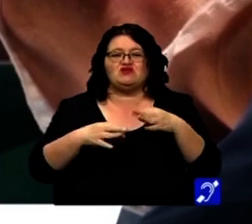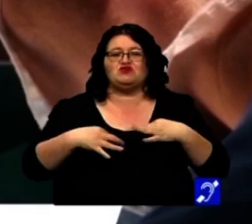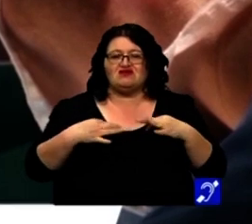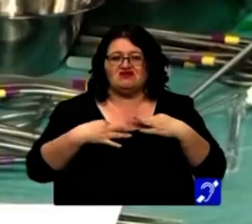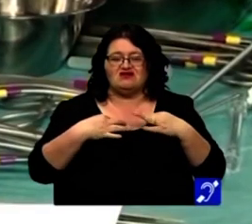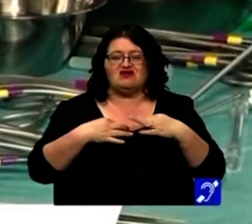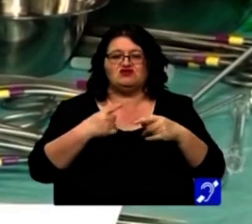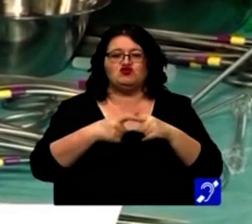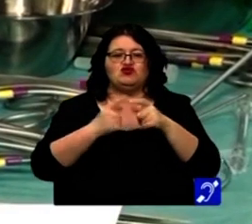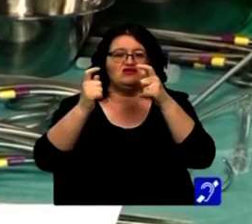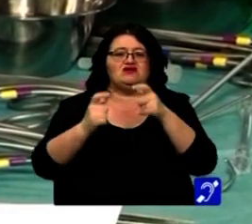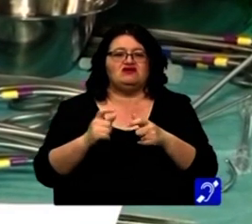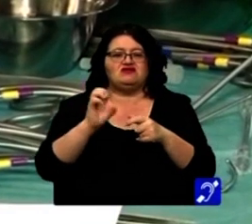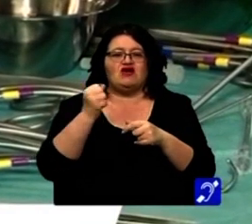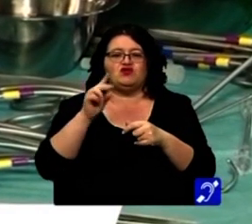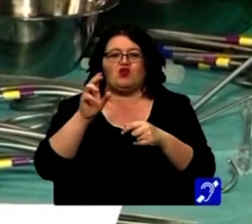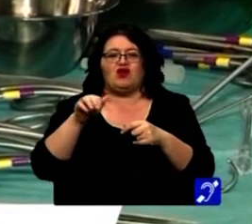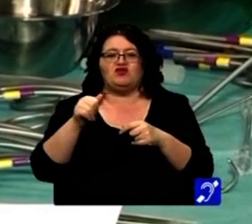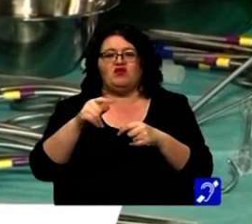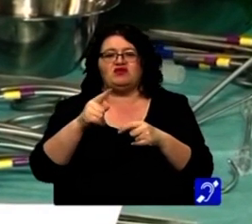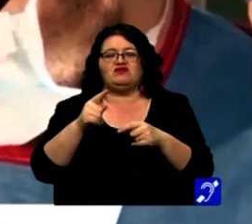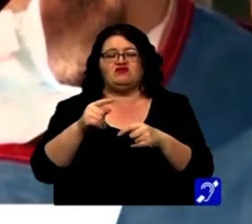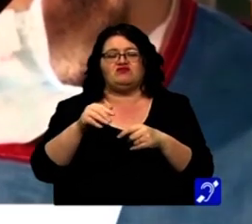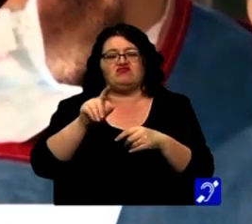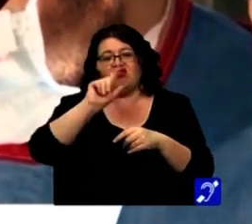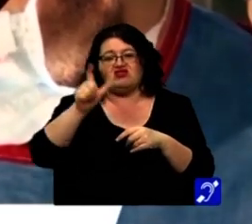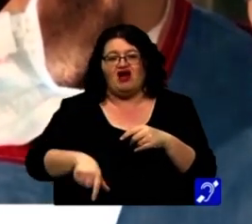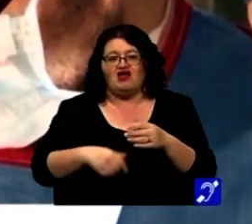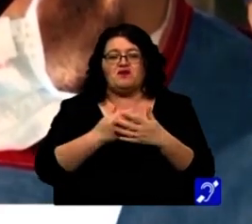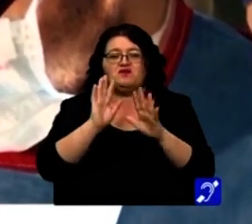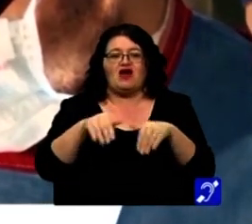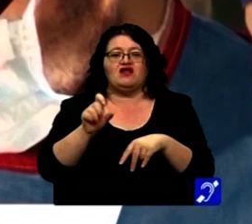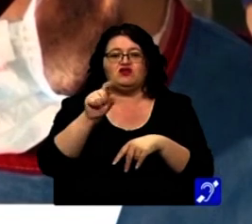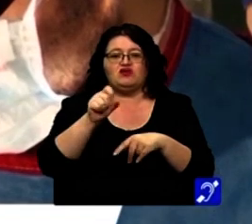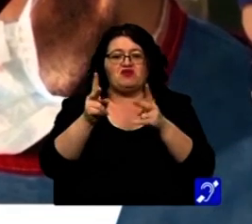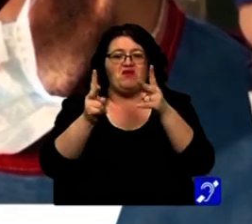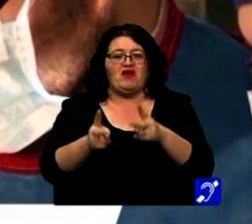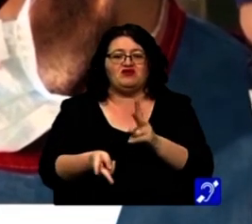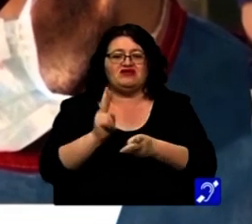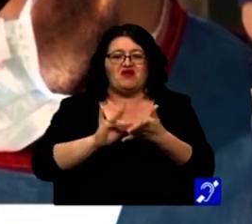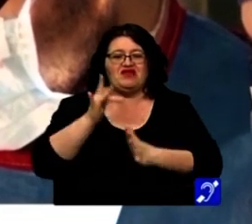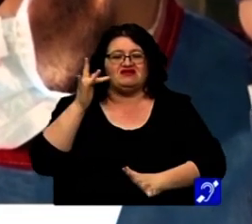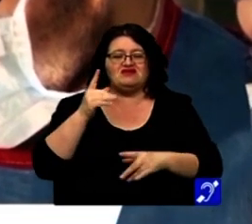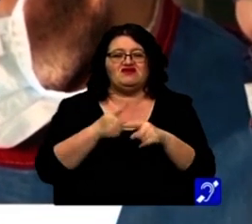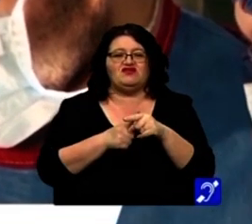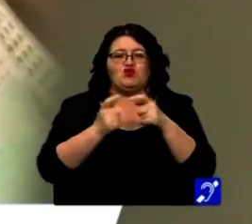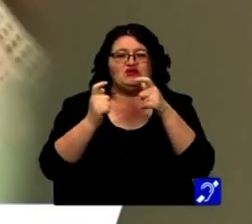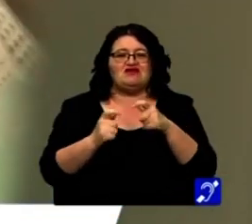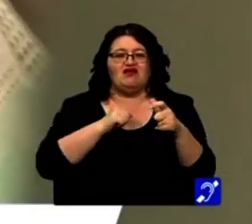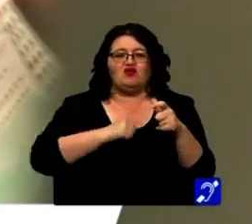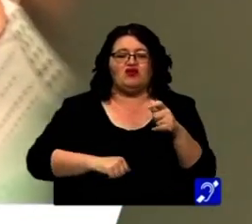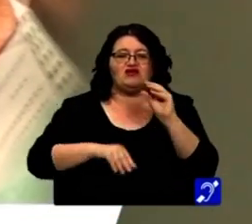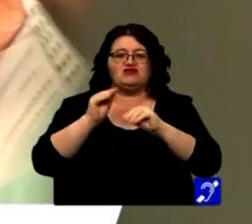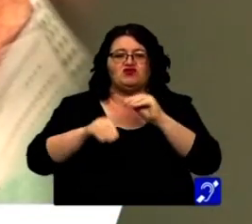Sănătății și Clinica San Donato din Milano, Italia. Clinica are 12 paturi, secție de terapie intensivă și o sală de